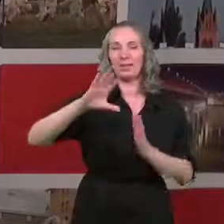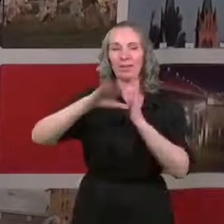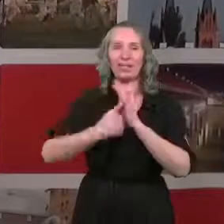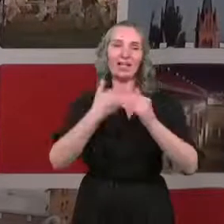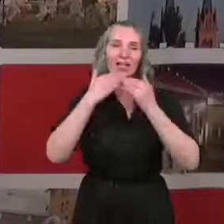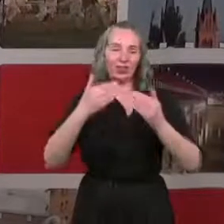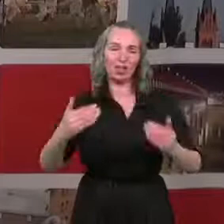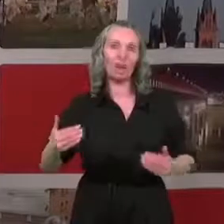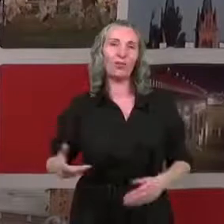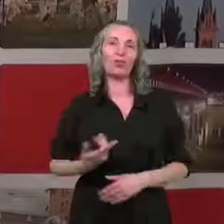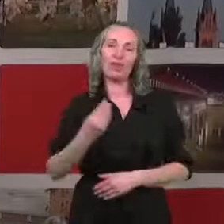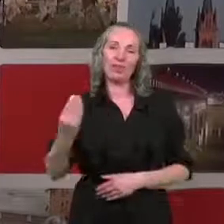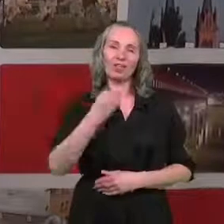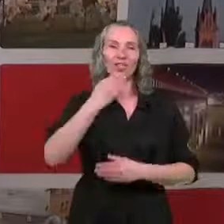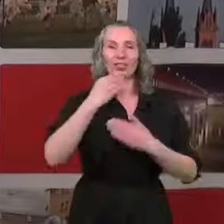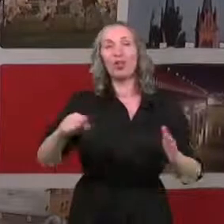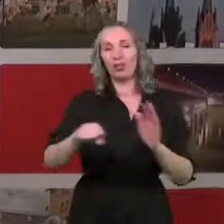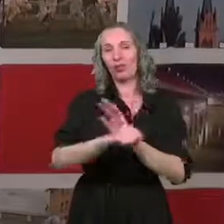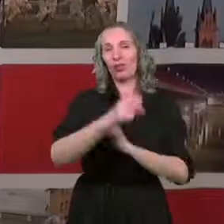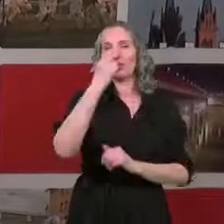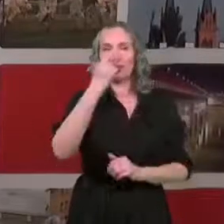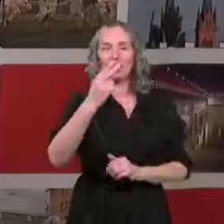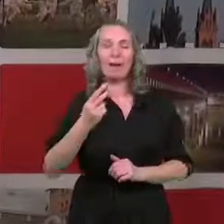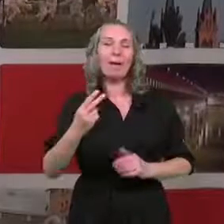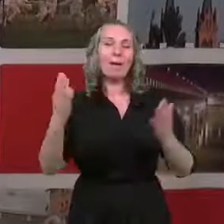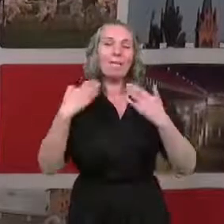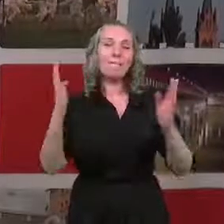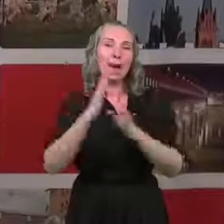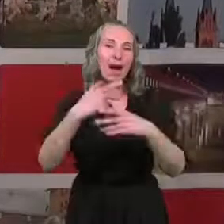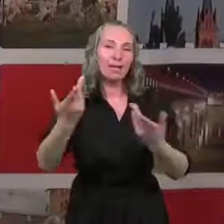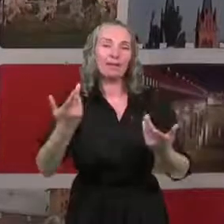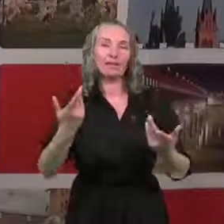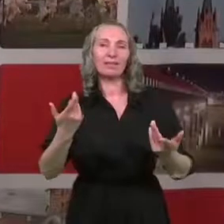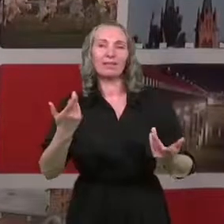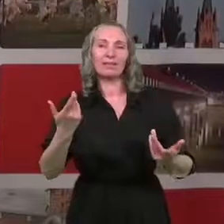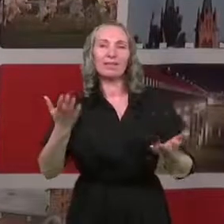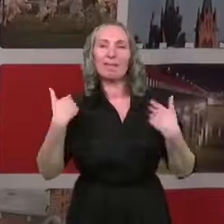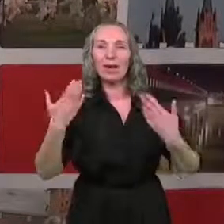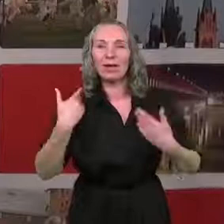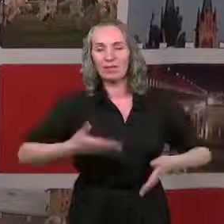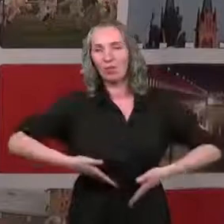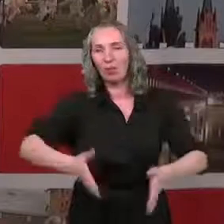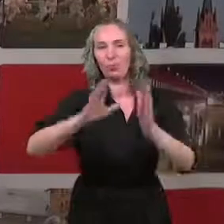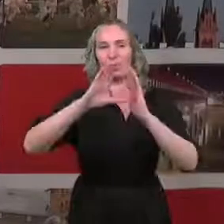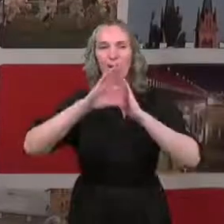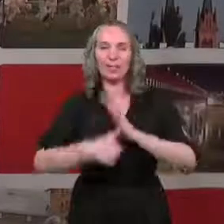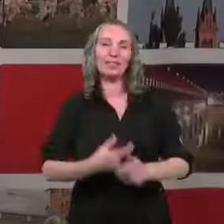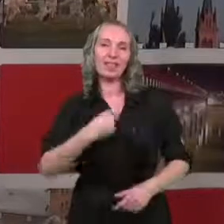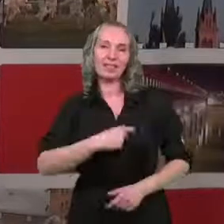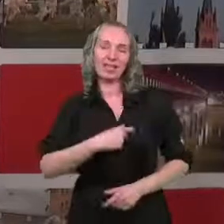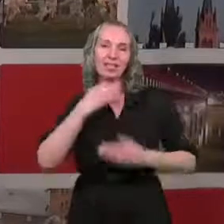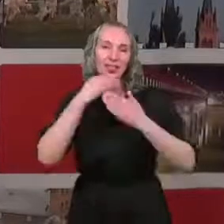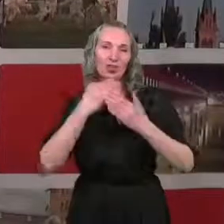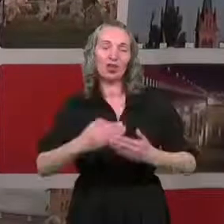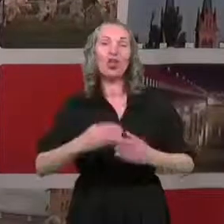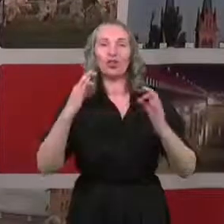Państwu jeszcze raz. Do zobaczenia w parkach, na spacerach, na ulicach miasta. Serdecznie Państwu dziękuję.